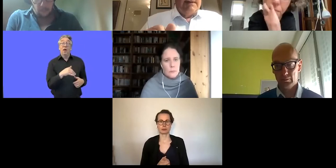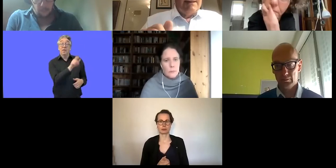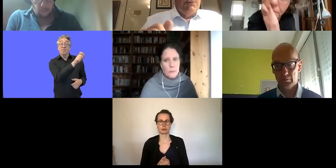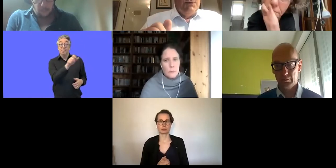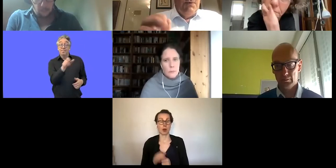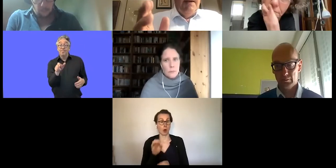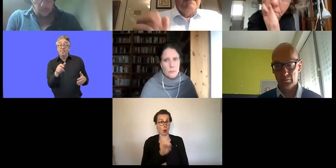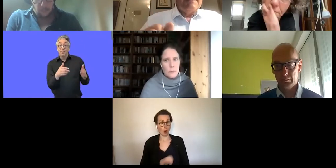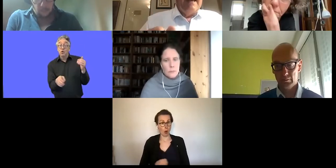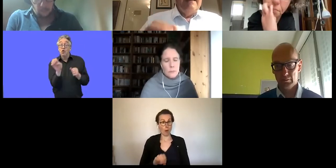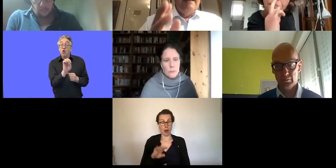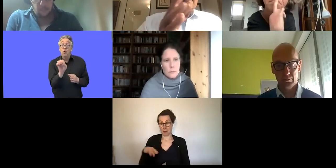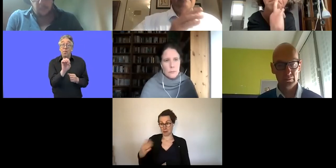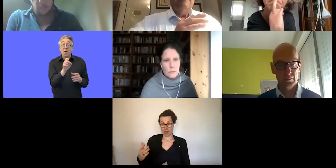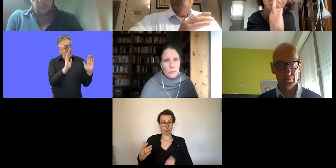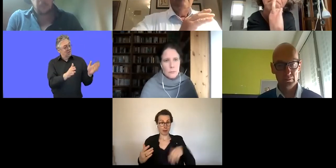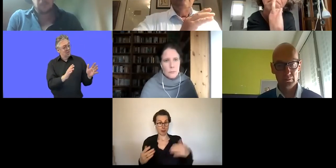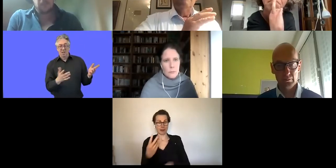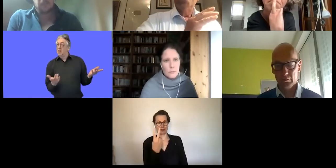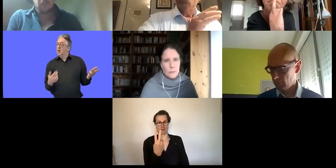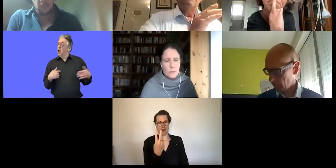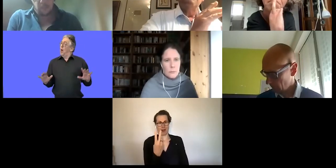Europa dazu. Das eine ist,